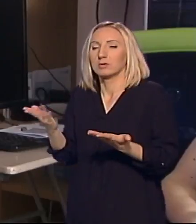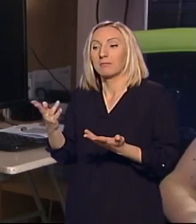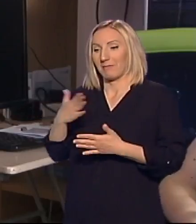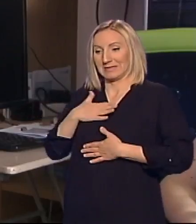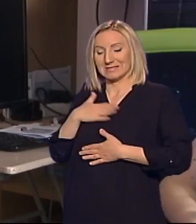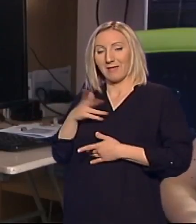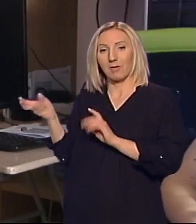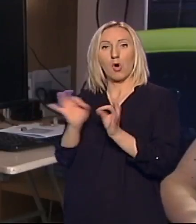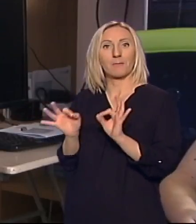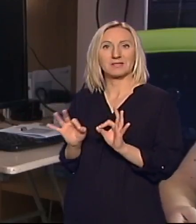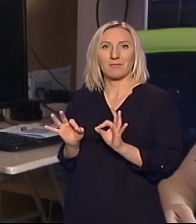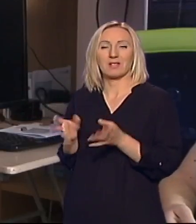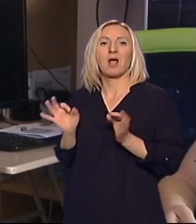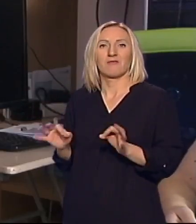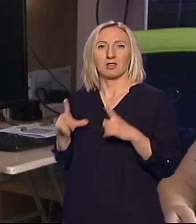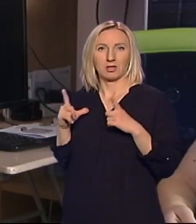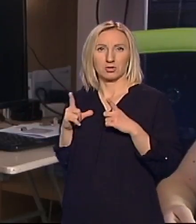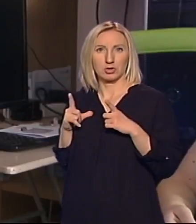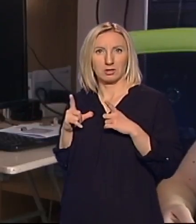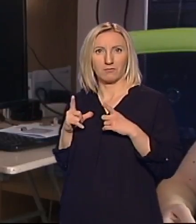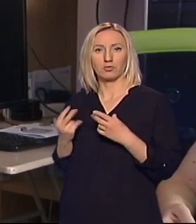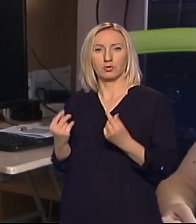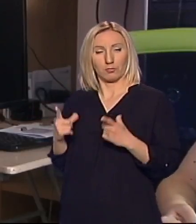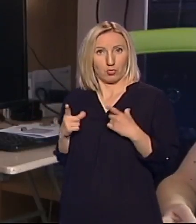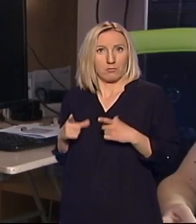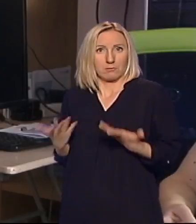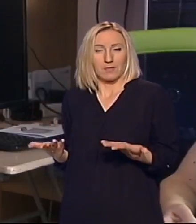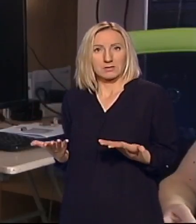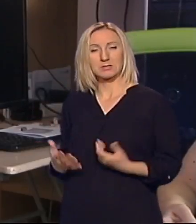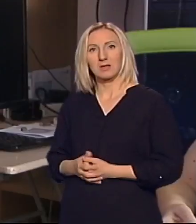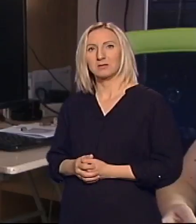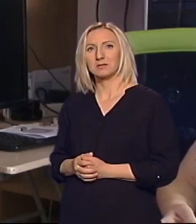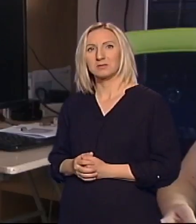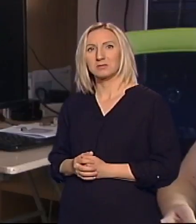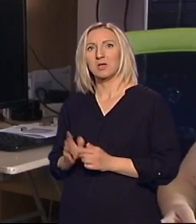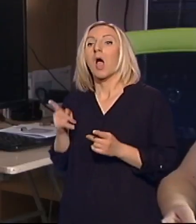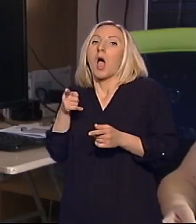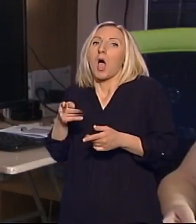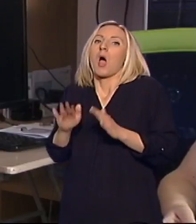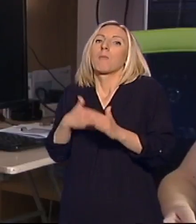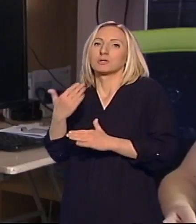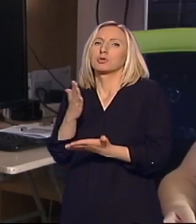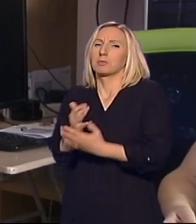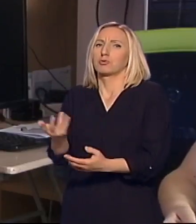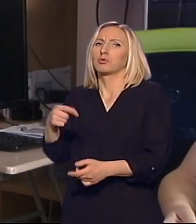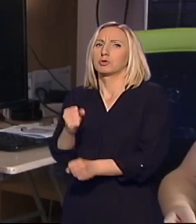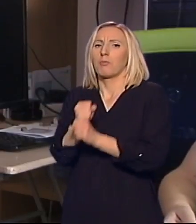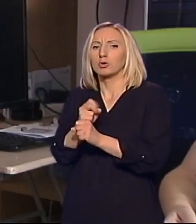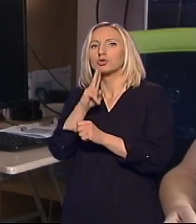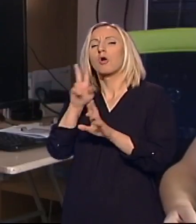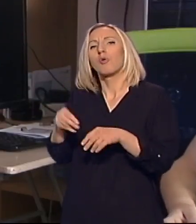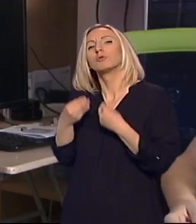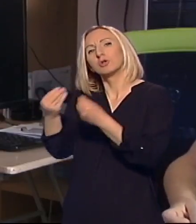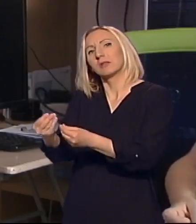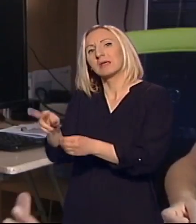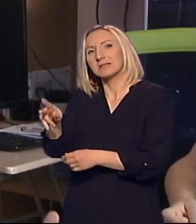pre svega obezbedila kvalitetan život, dobru egzistenciju, a samim tim, verovatno, će kao posljedica doći neka podrška koja može da truži sestri.